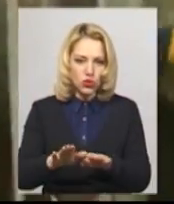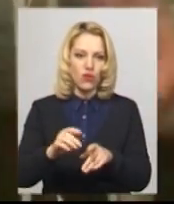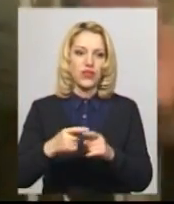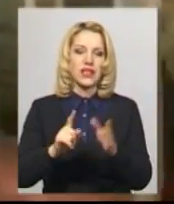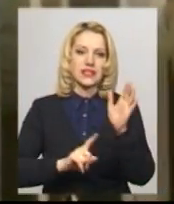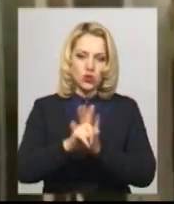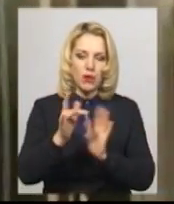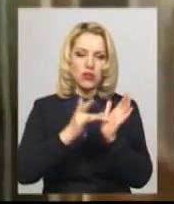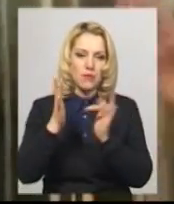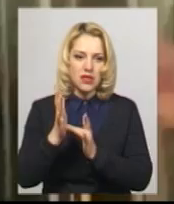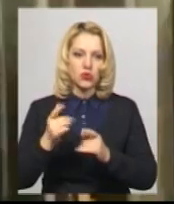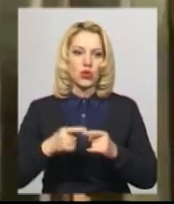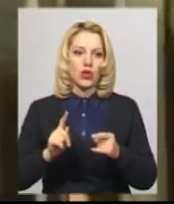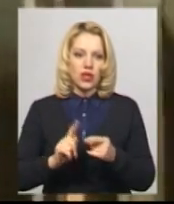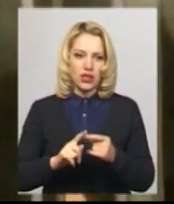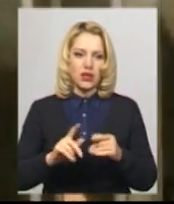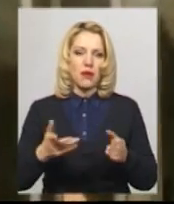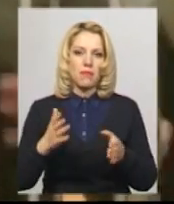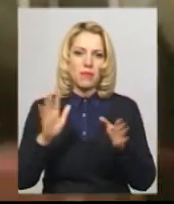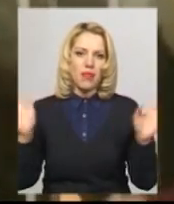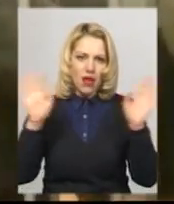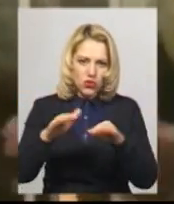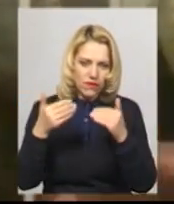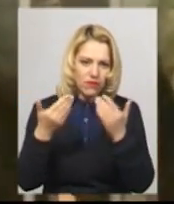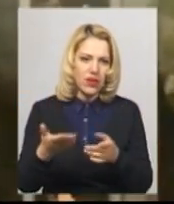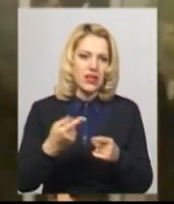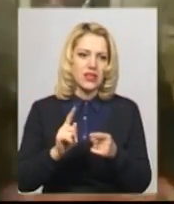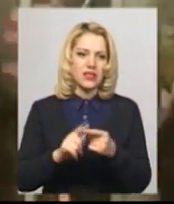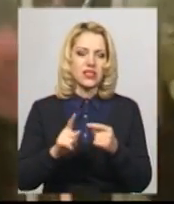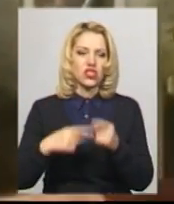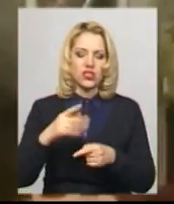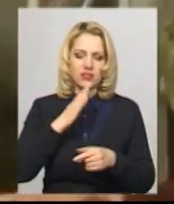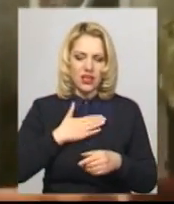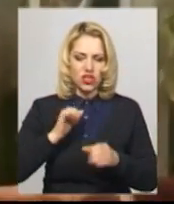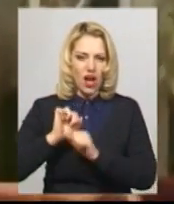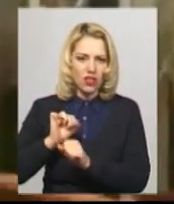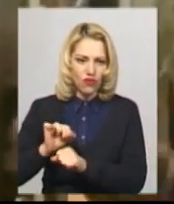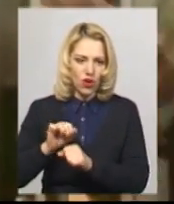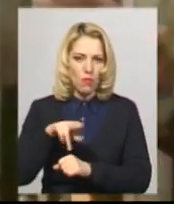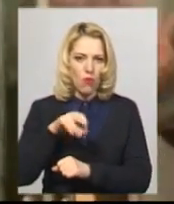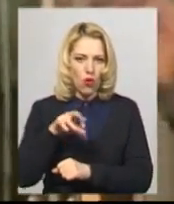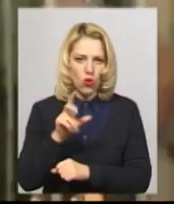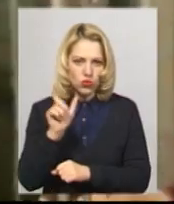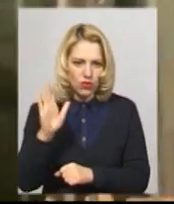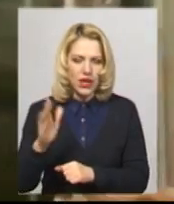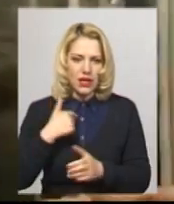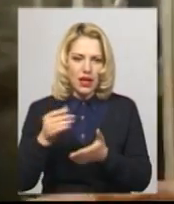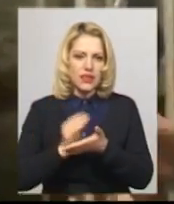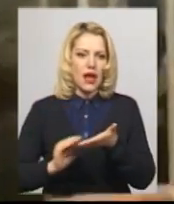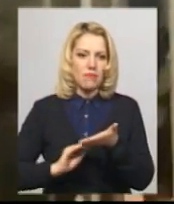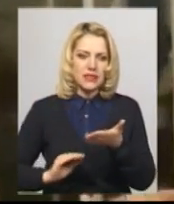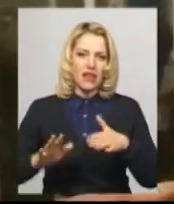Пасхою, наші молитви, тільки повернувся з Єрусалиму. Там через наших адвокатів Миколу Полозова я написав